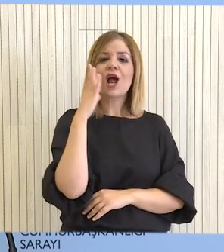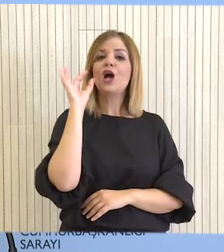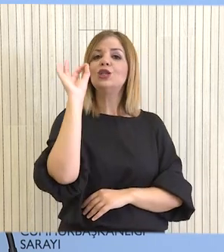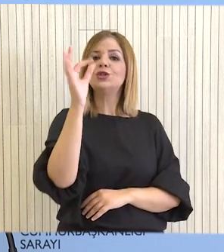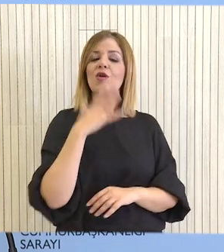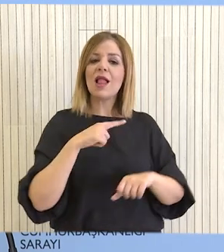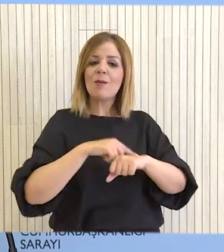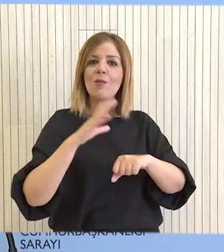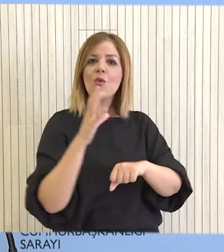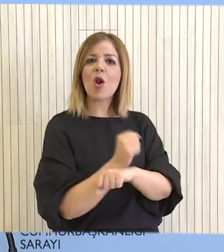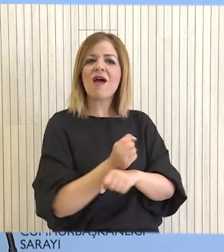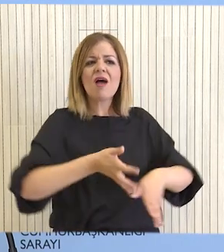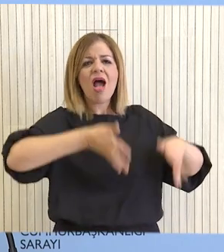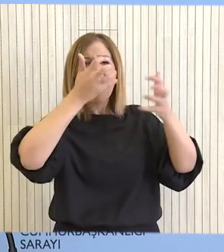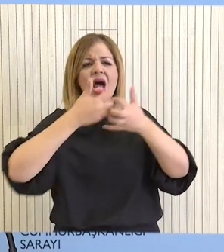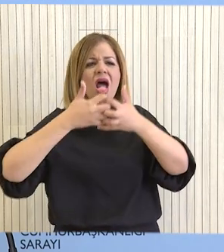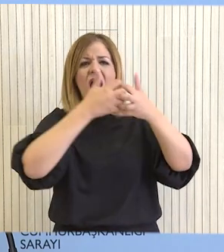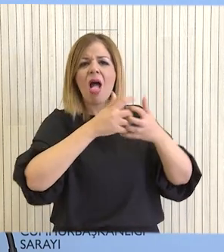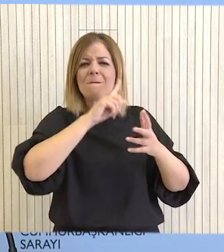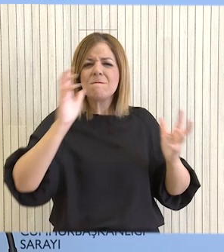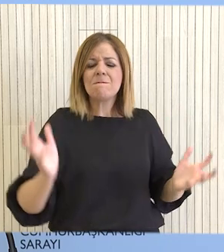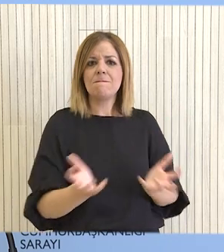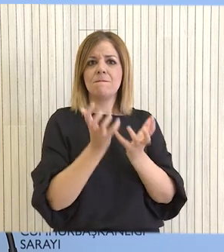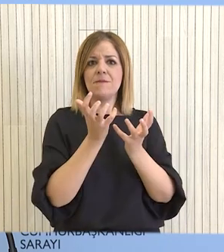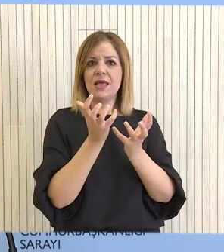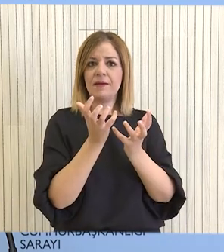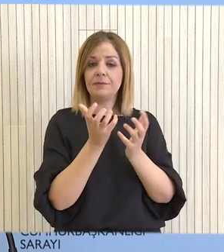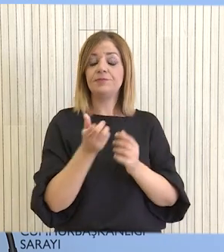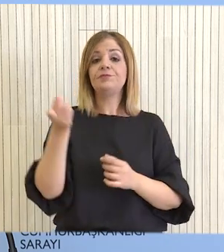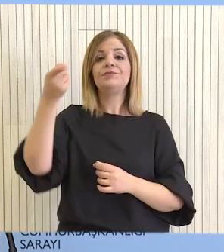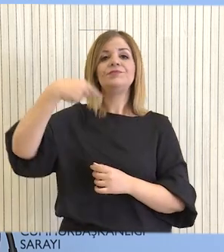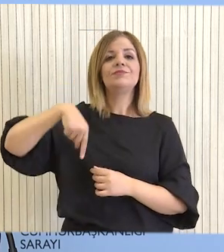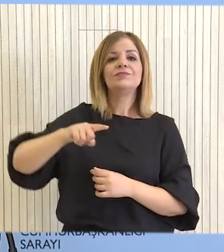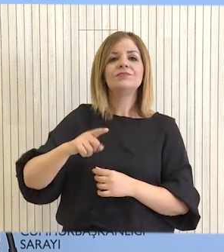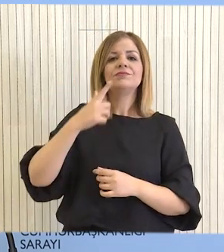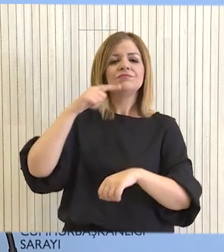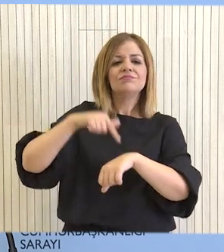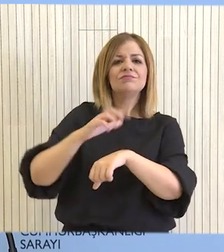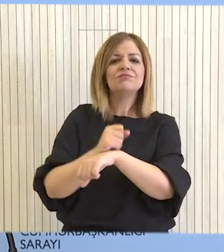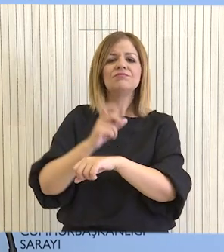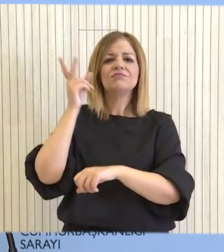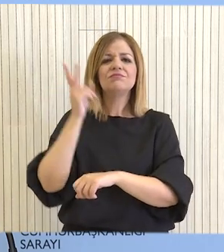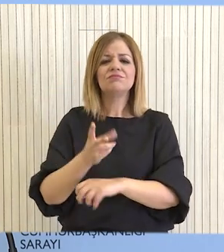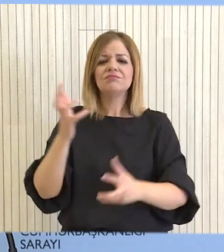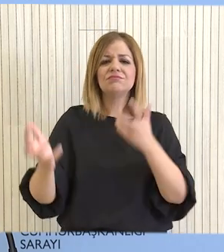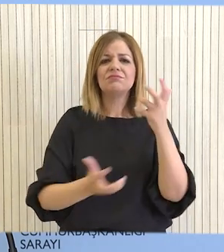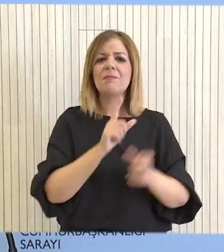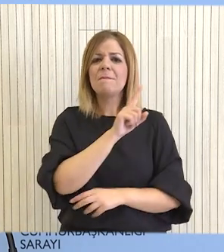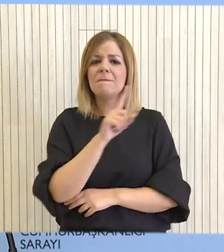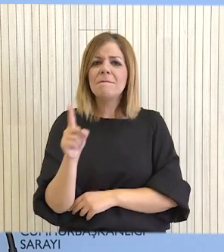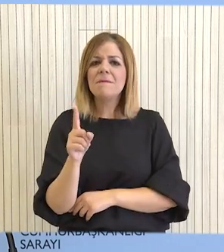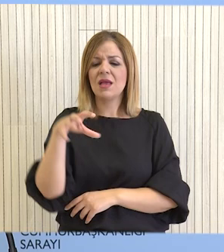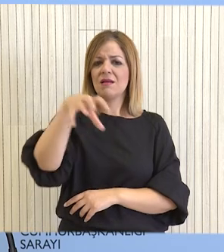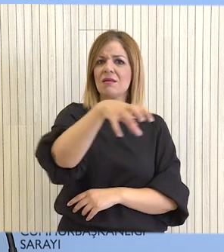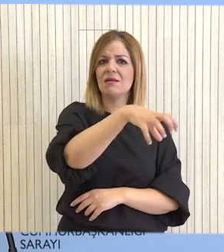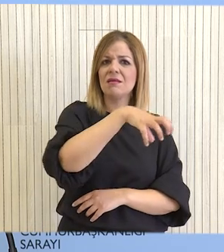την πρόληψη ατυχημάτων σε μονάδες διαχείρισης αποβλήτων. Επιπλέον, στα πλαίσια πρόληψης των κινδύνων πρόκλησης πυρκαγιών σε